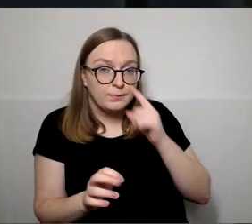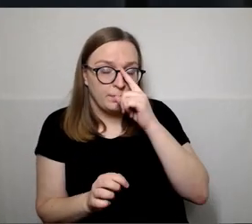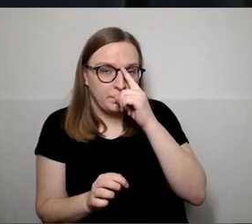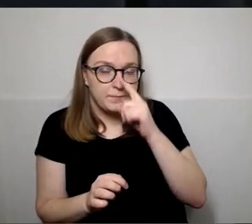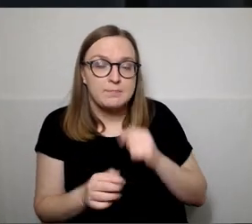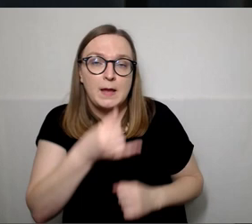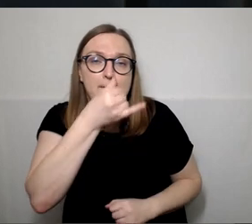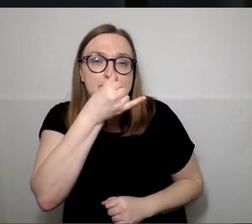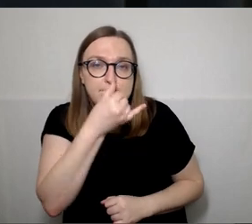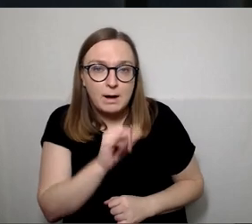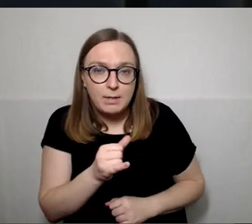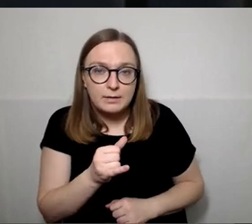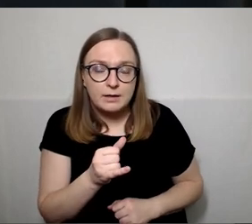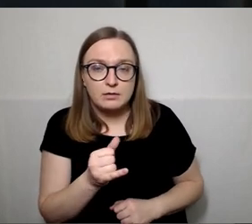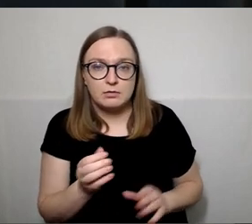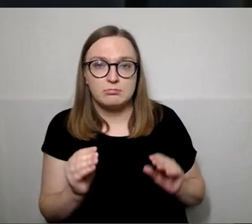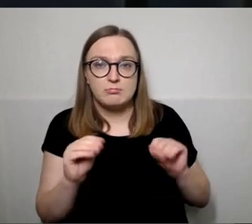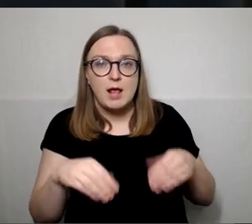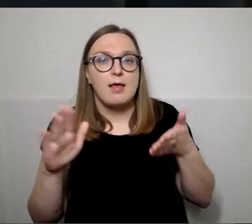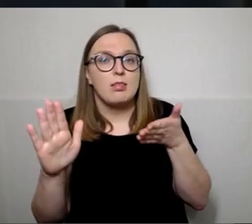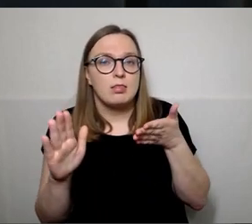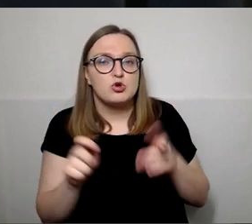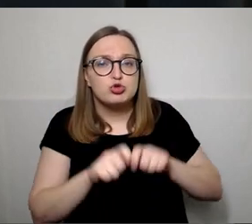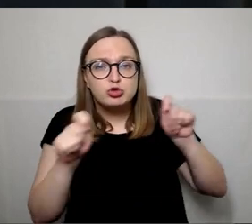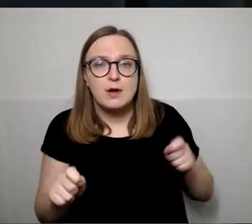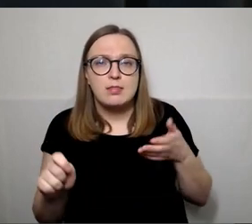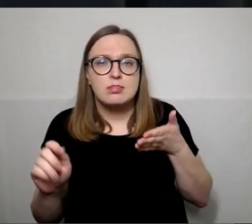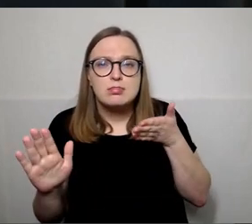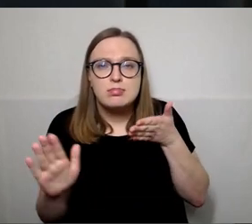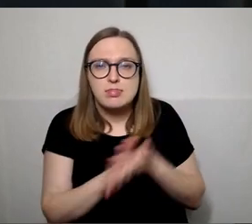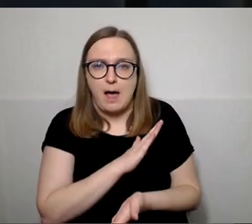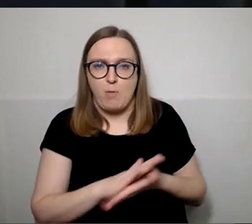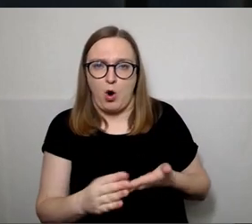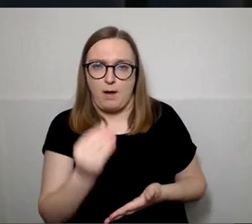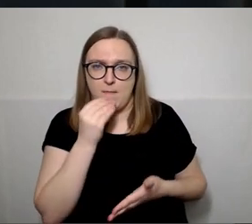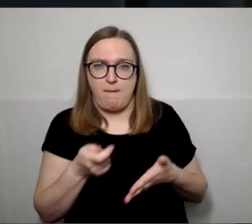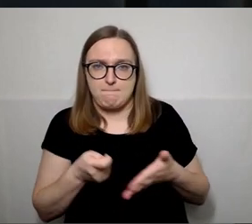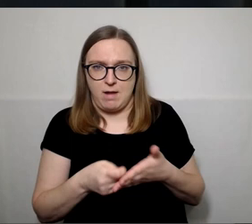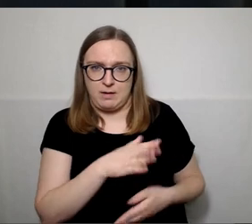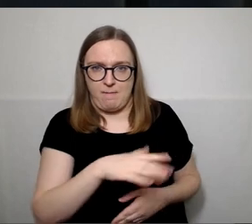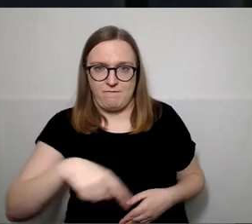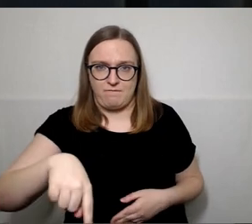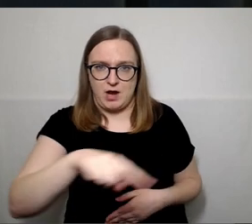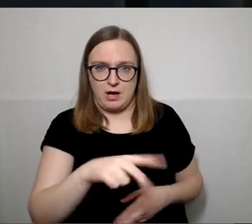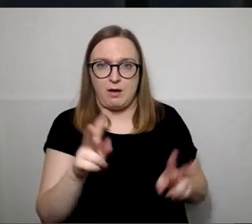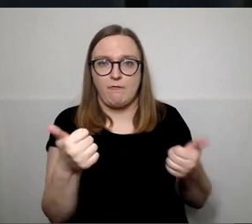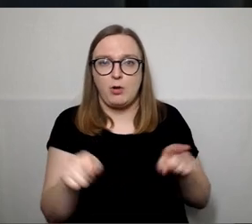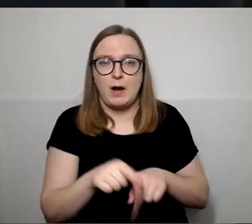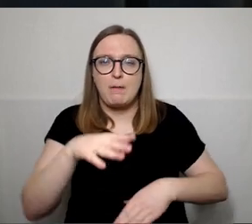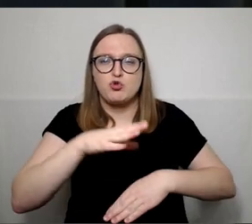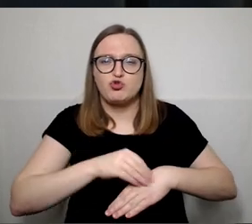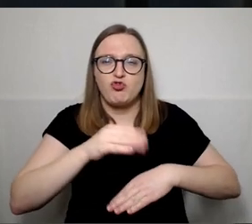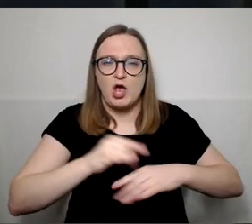bandyti įvesti nemokamą maitinimą vaikams. Tai yra švediškas stalas